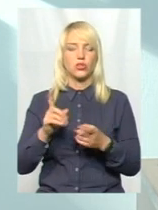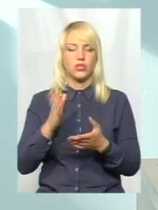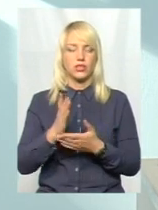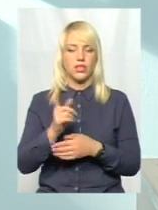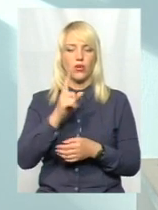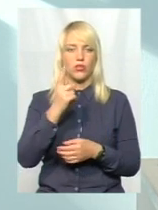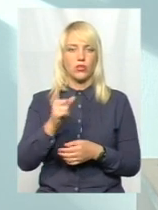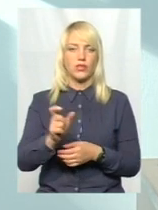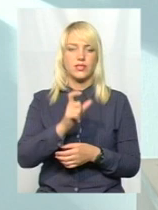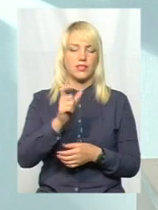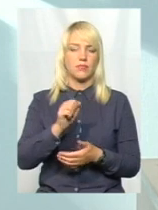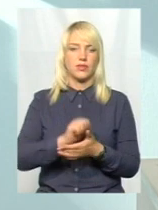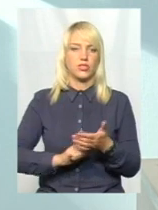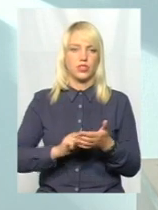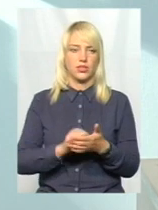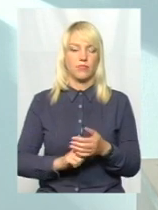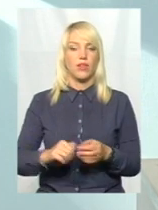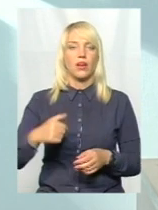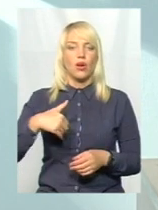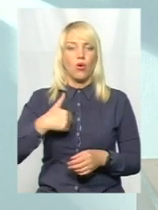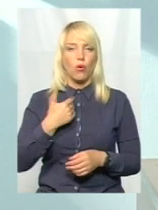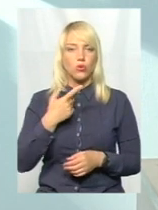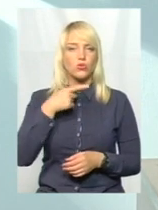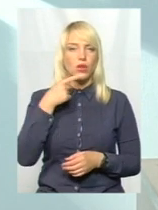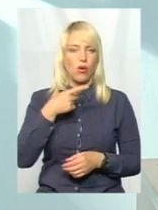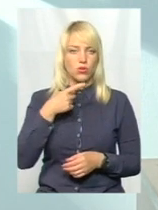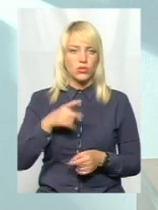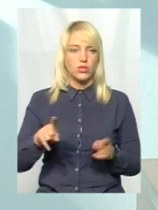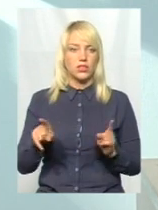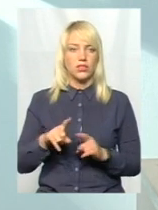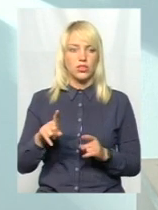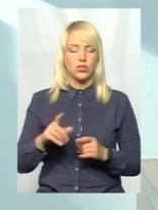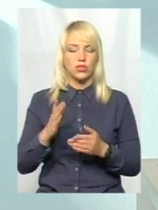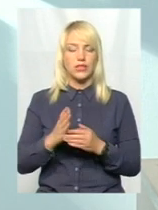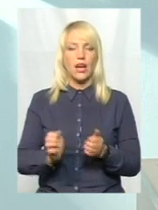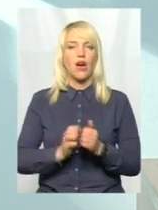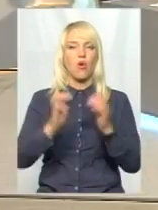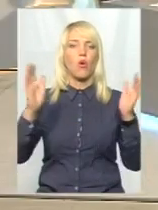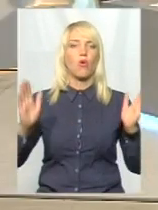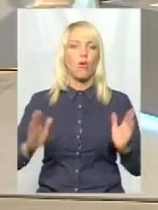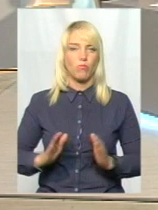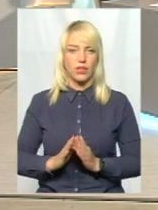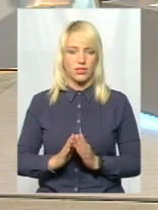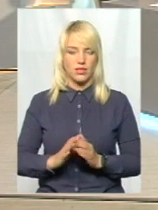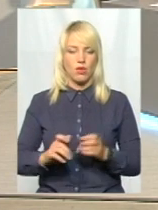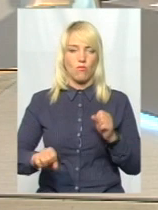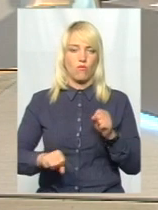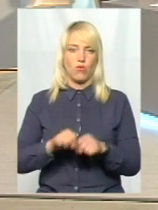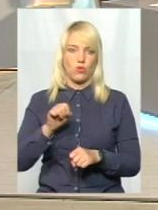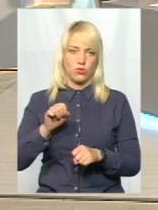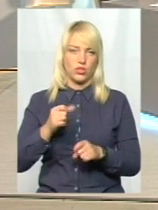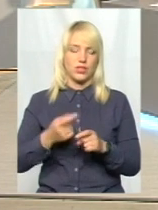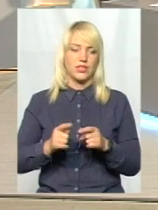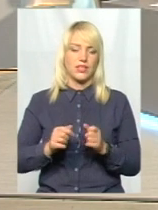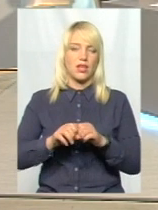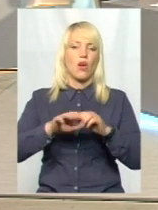однією з причин. Наразі я хочу наголосити, що зазвичай це комплекс причин, як ви бачите, комплекс порушень. І саме цей комплекс, він